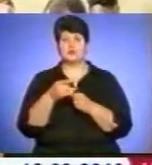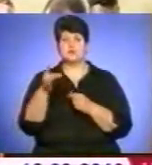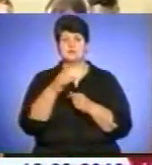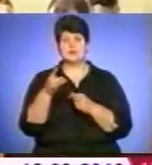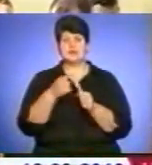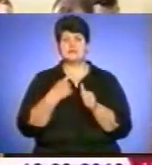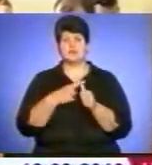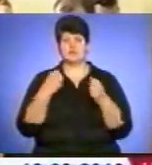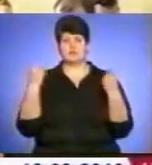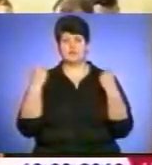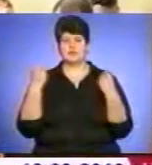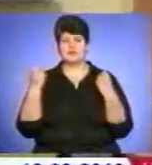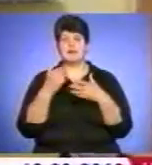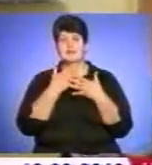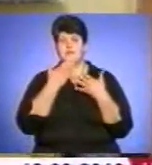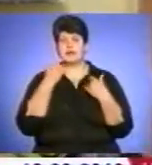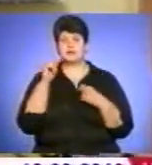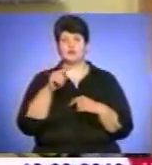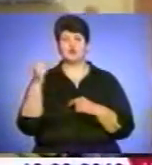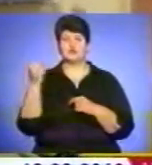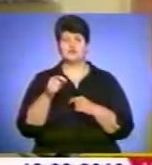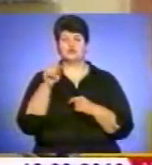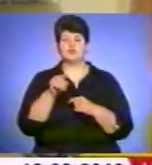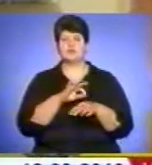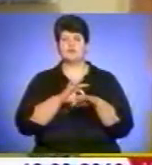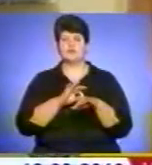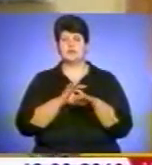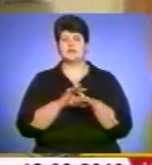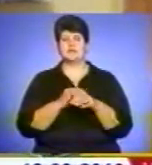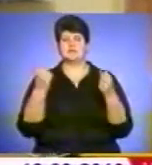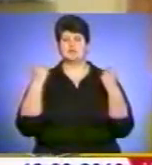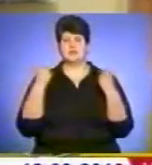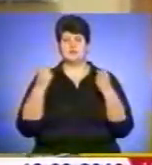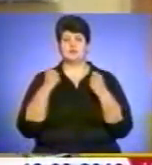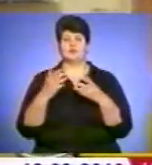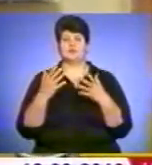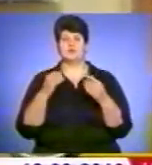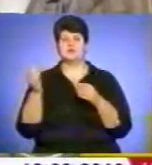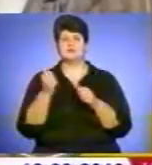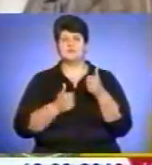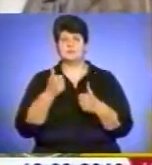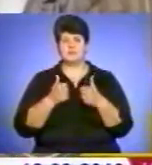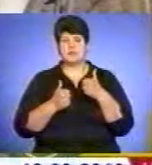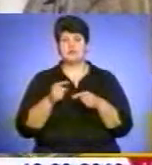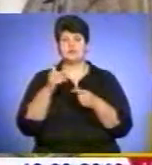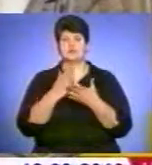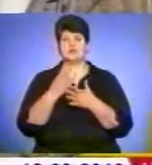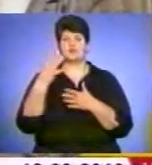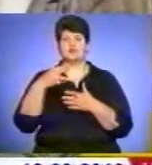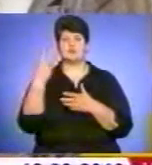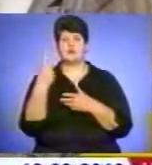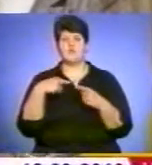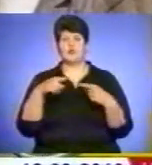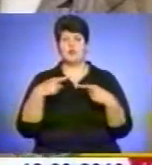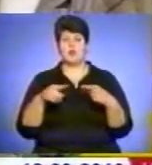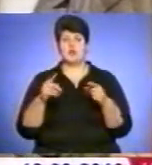спортивним. Немає такого тижня, щоб тут не проводили спортивні турніри, змагання. У районі діють 42 футбольні клуби, тобто